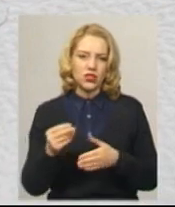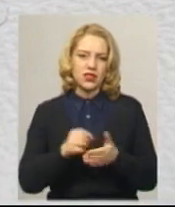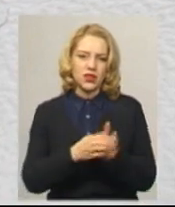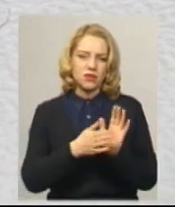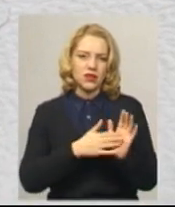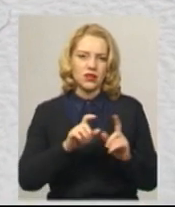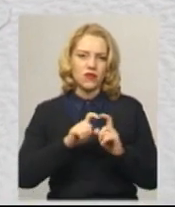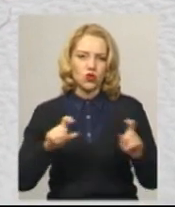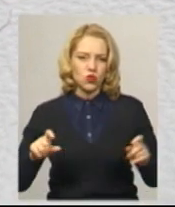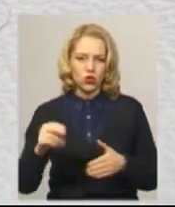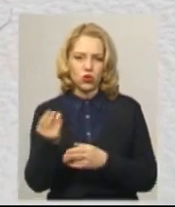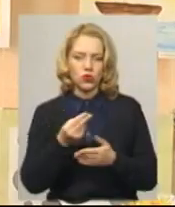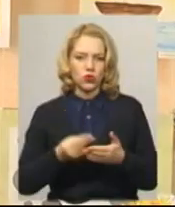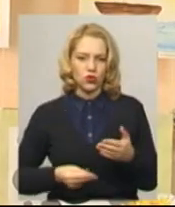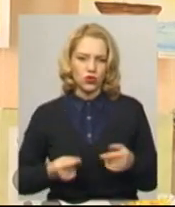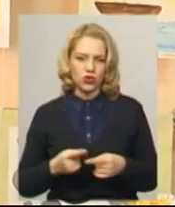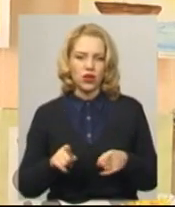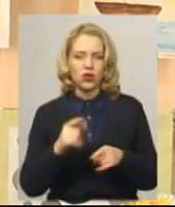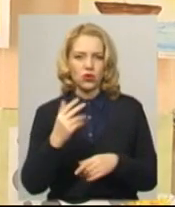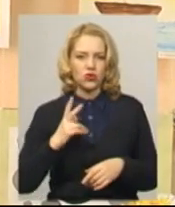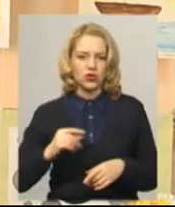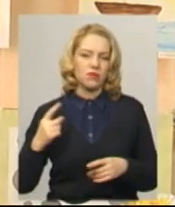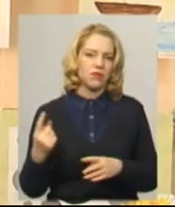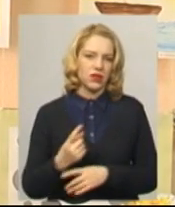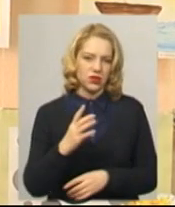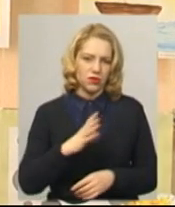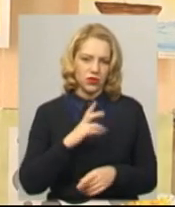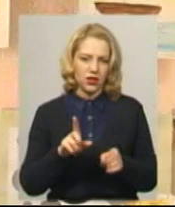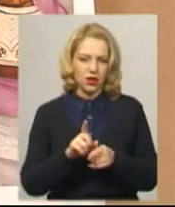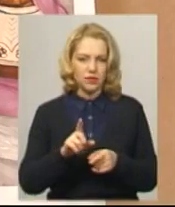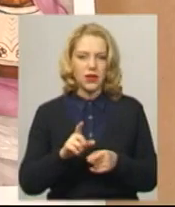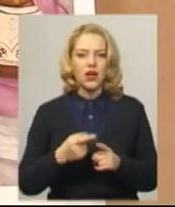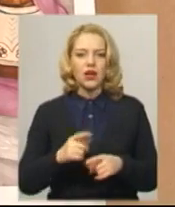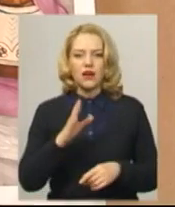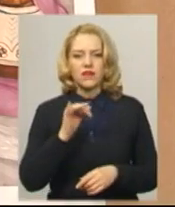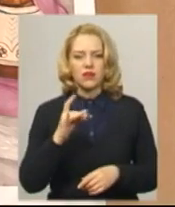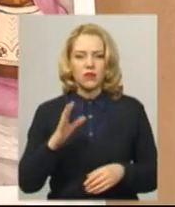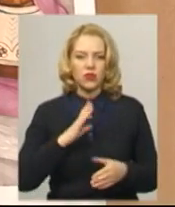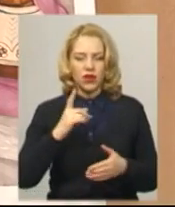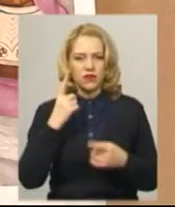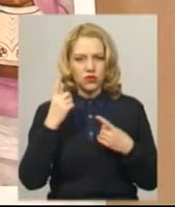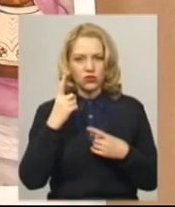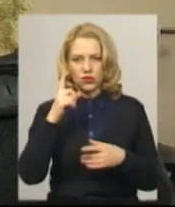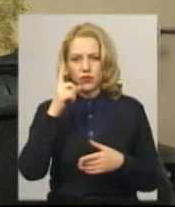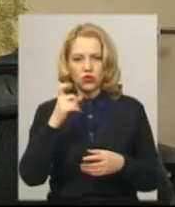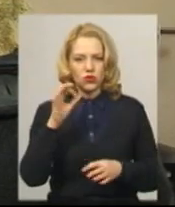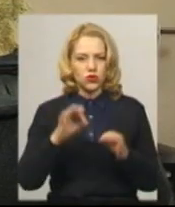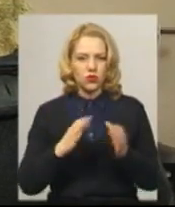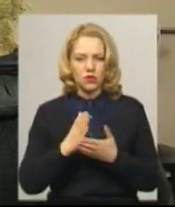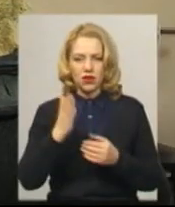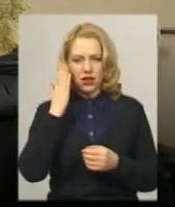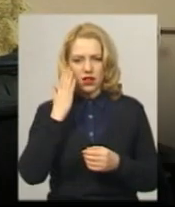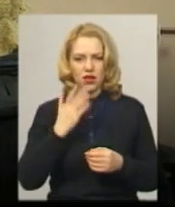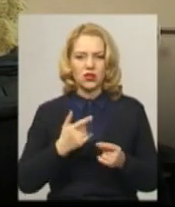сонячня донька була першою такою ученицею. Віра була велика. Я вважаю, що дівчина 100% має талант, часом